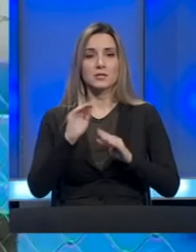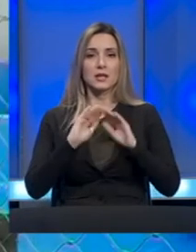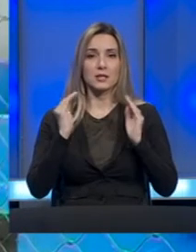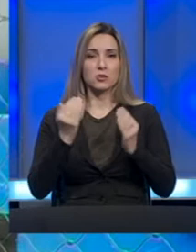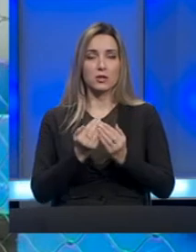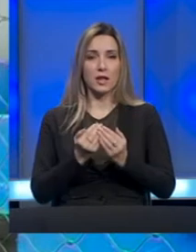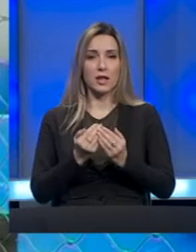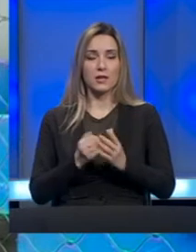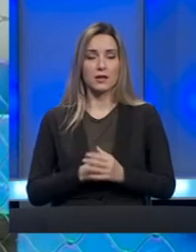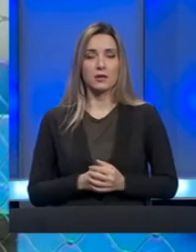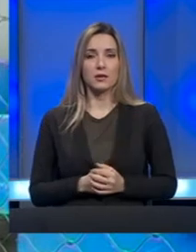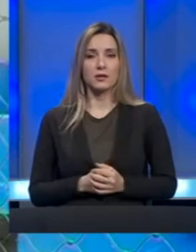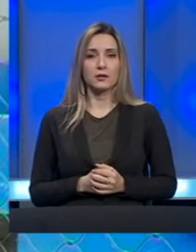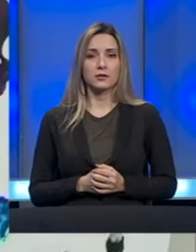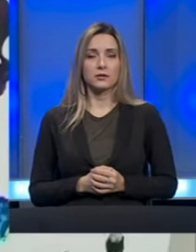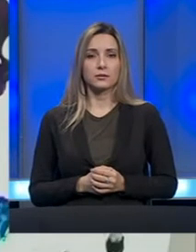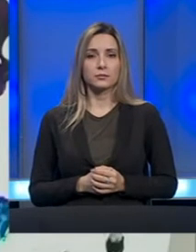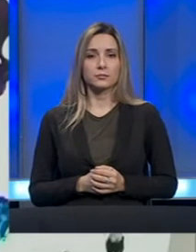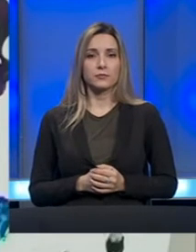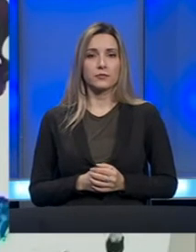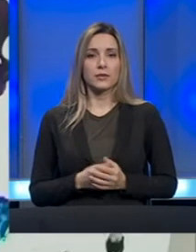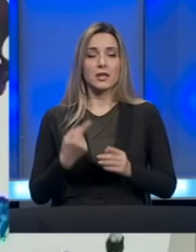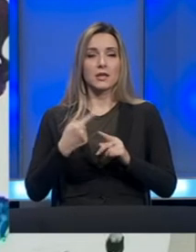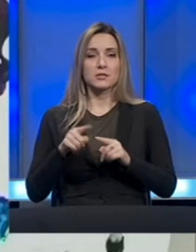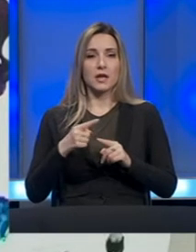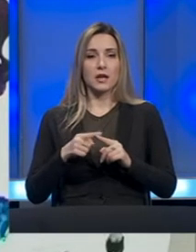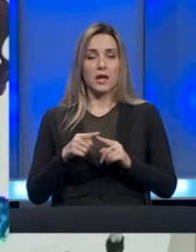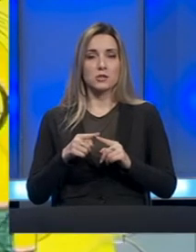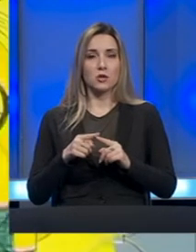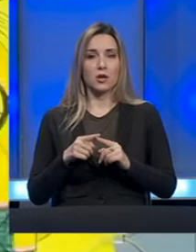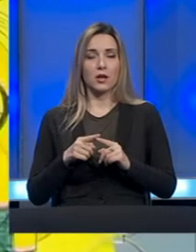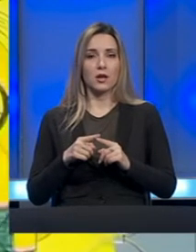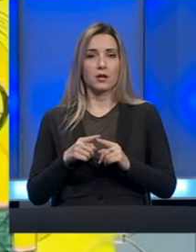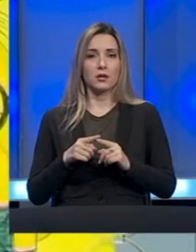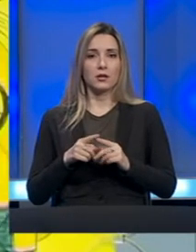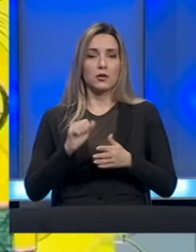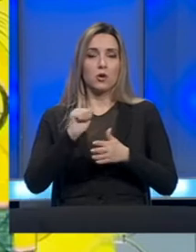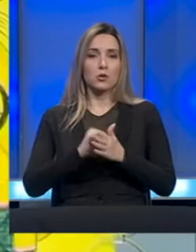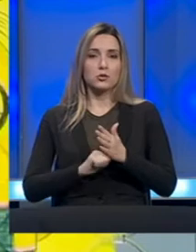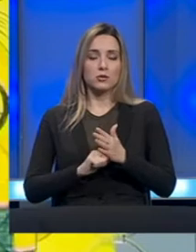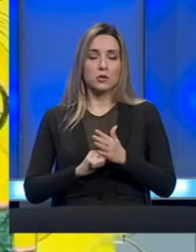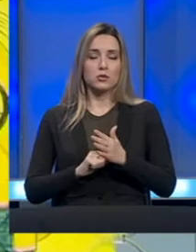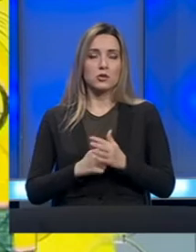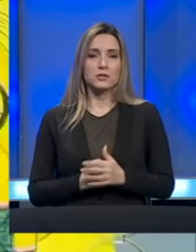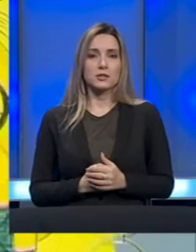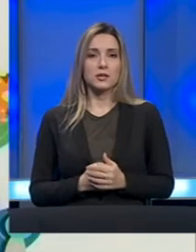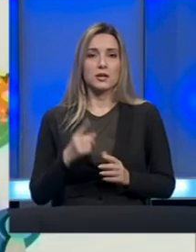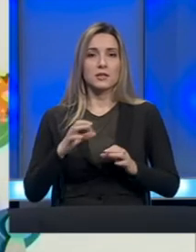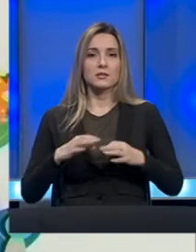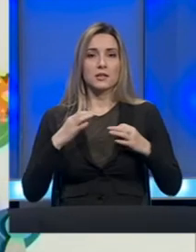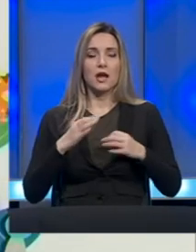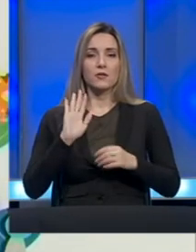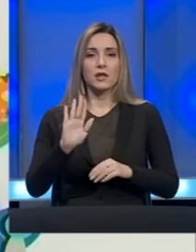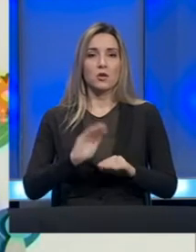jednostavno iz razloga predustrožnosti i zdravlja